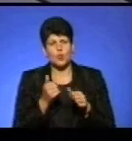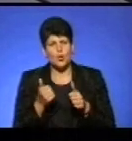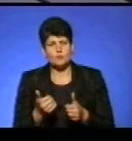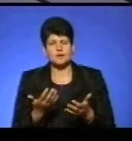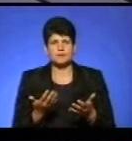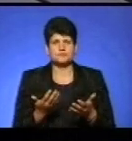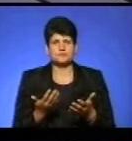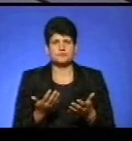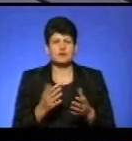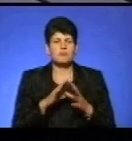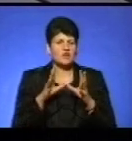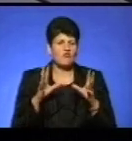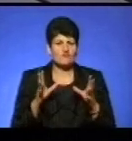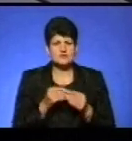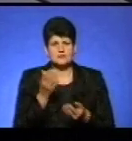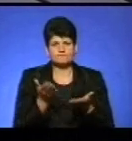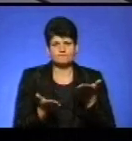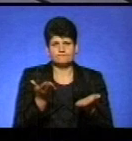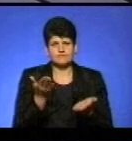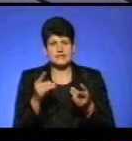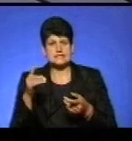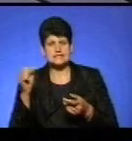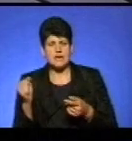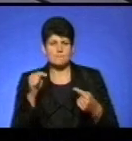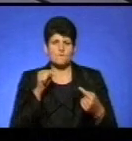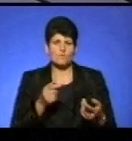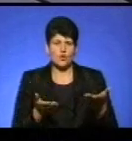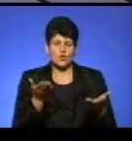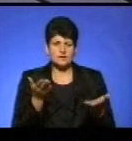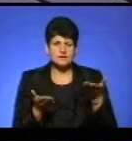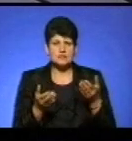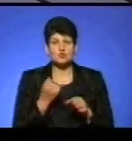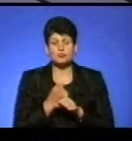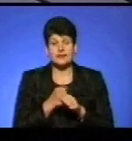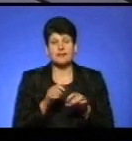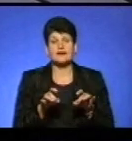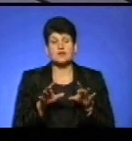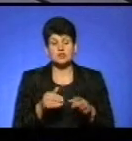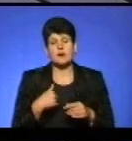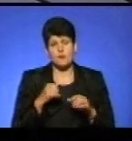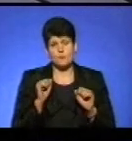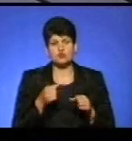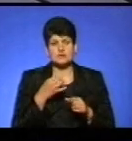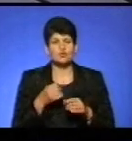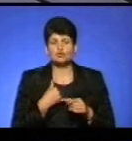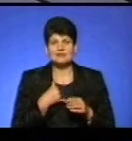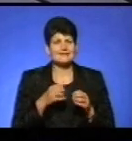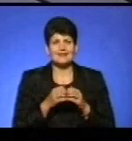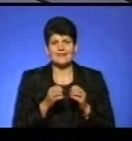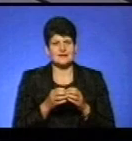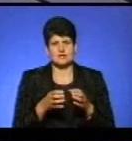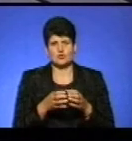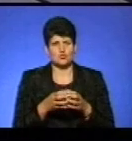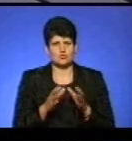ми всі зважили там за і проти, зробили вже чітке рішення. Тобто, зараз я можу сказати твердо, що в нас є не 10 груп, це